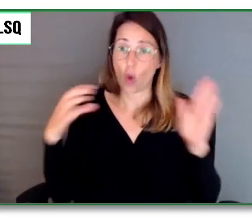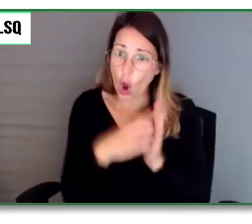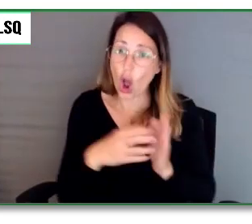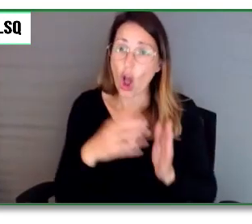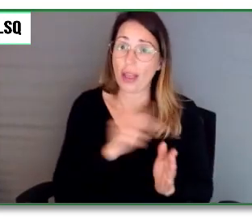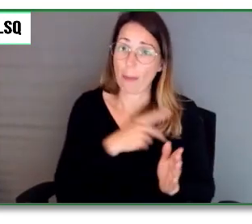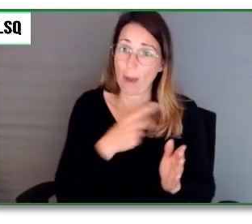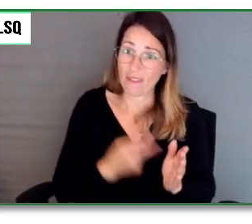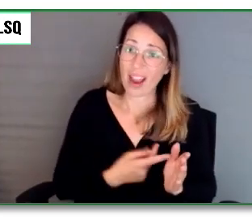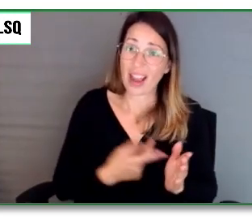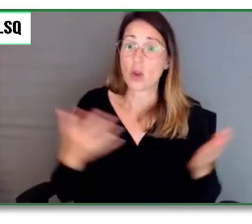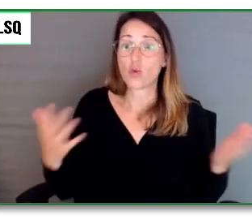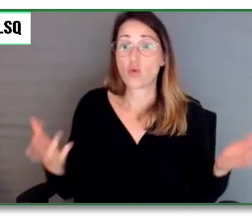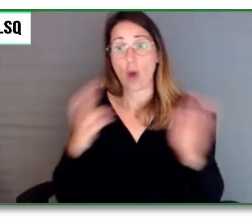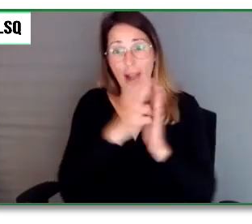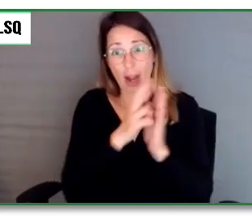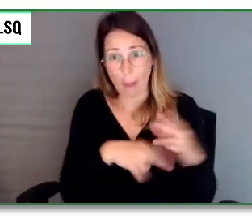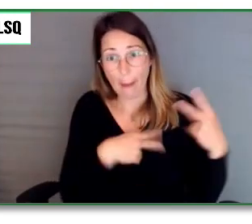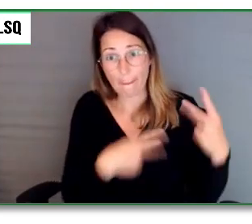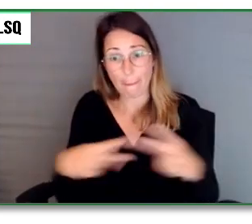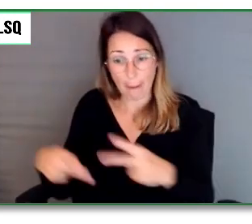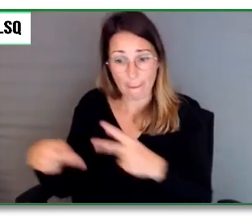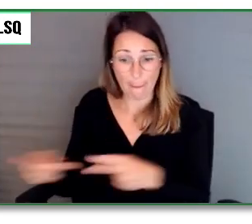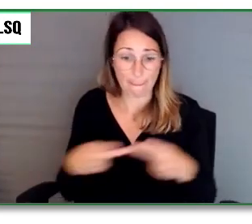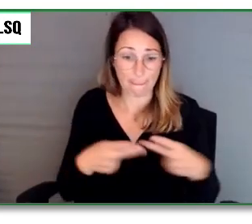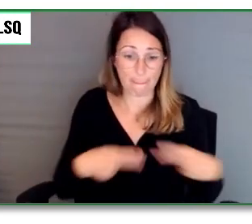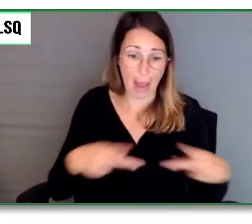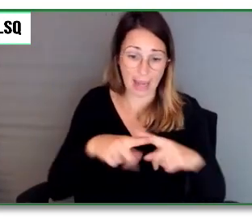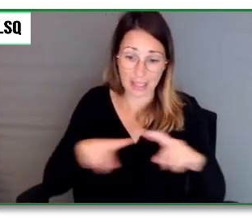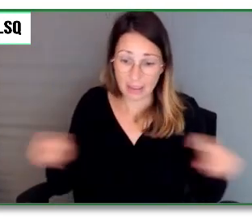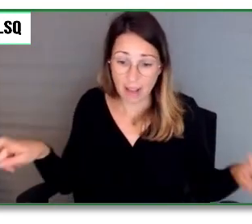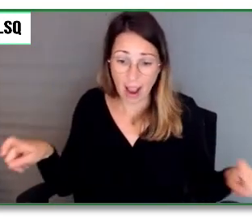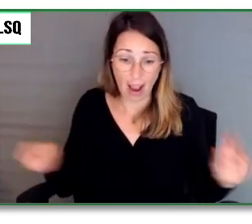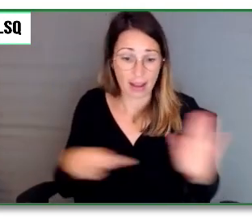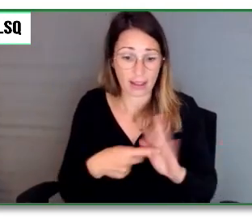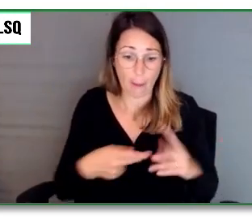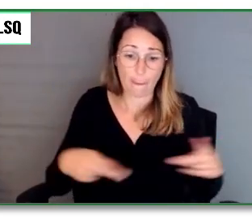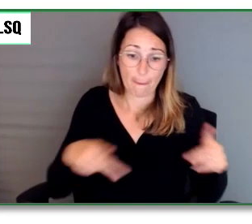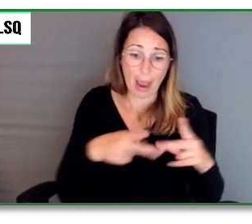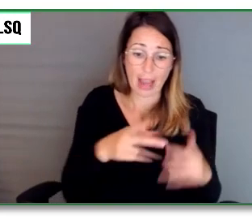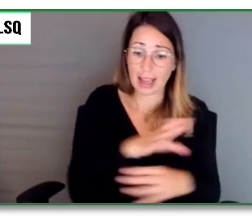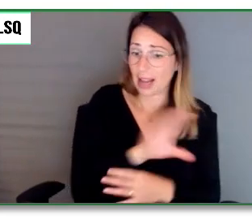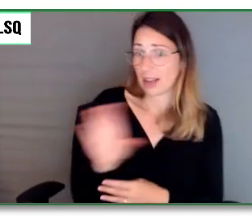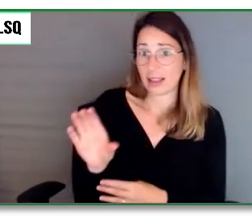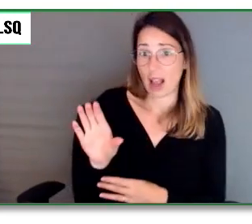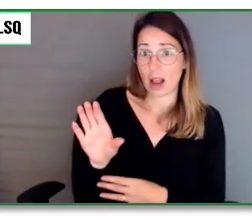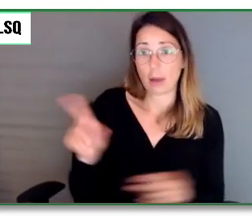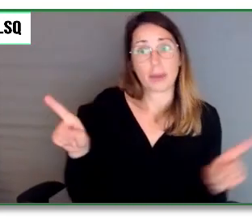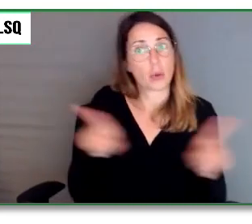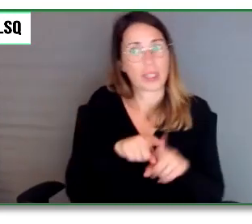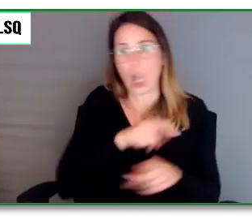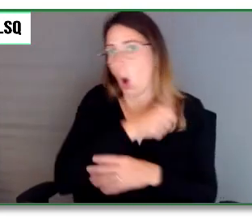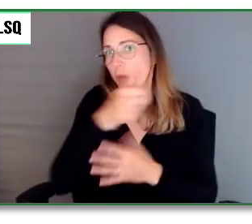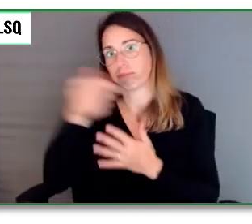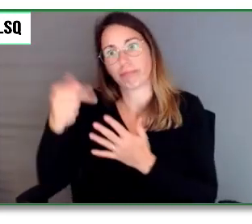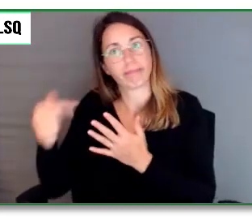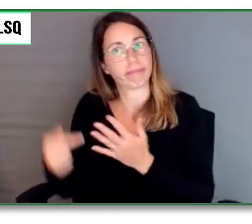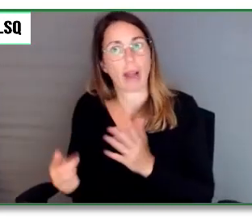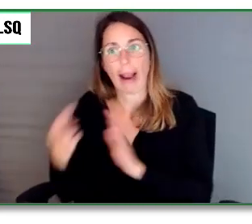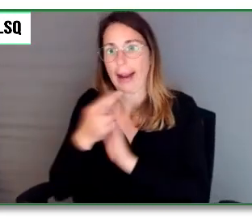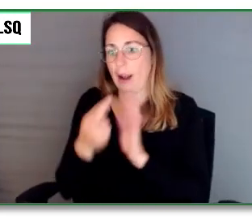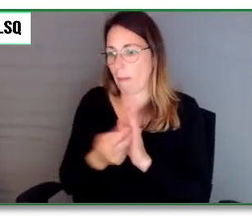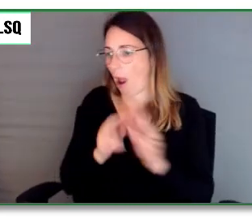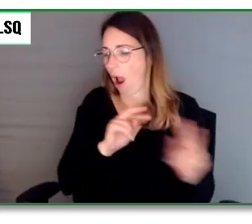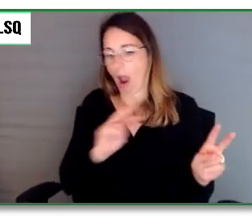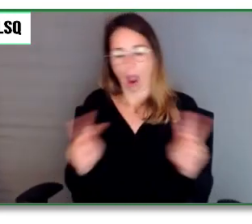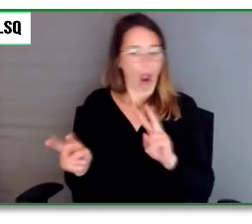le Parc Canada, mais il existe également d'autres réglementations. Alors, quoi faire avec tous ces différents textes de loi